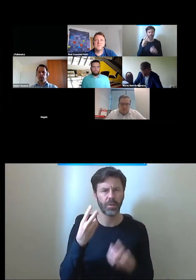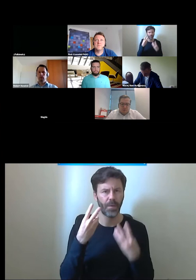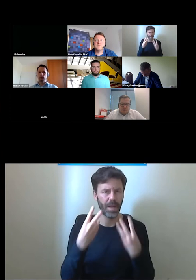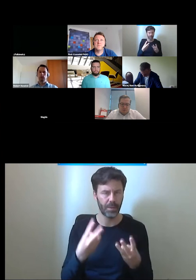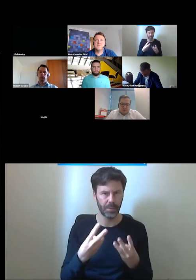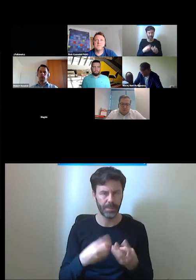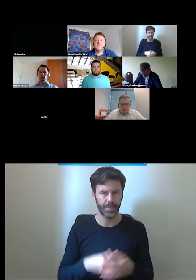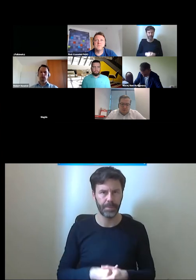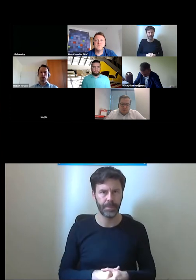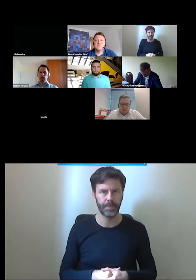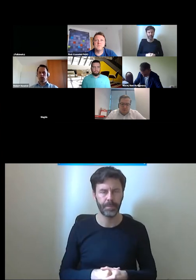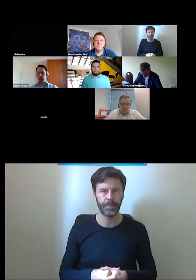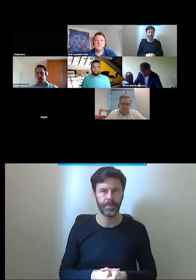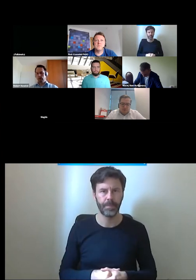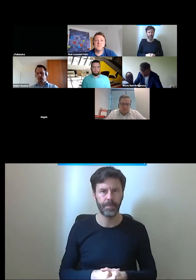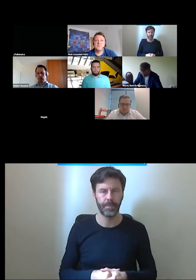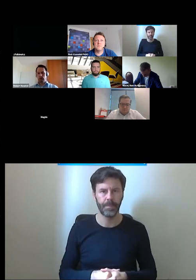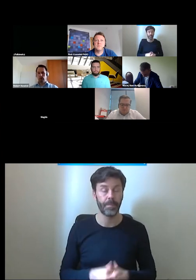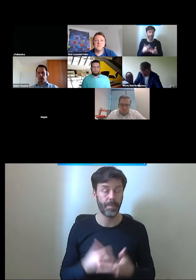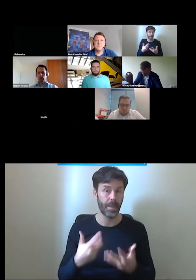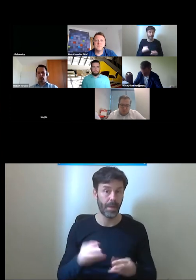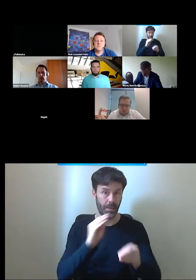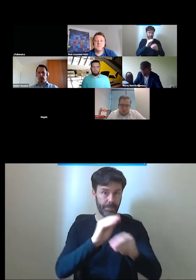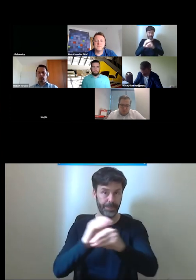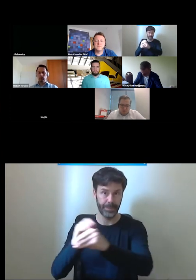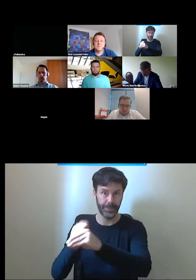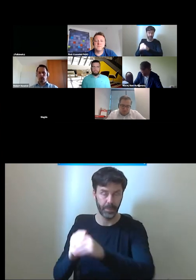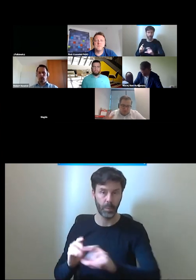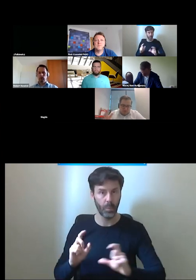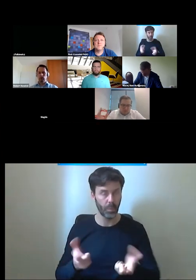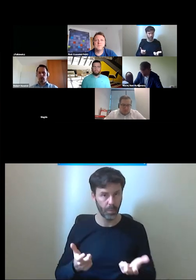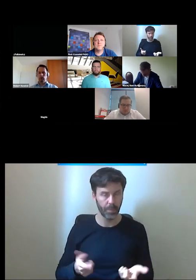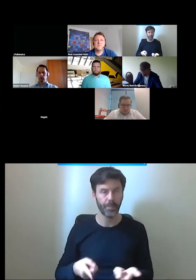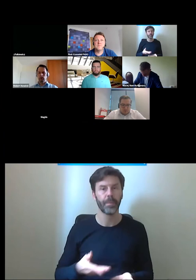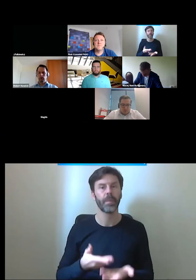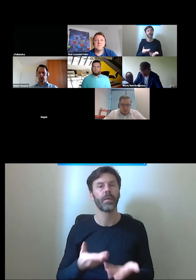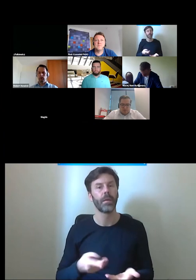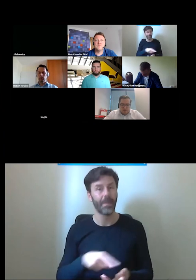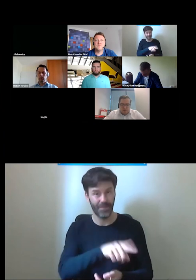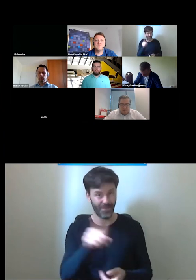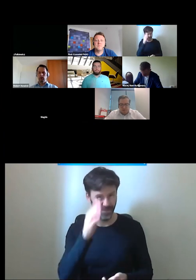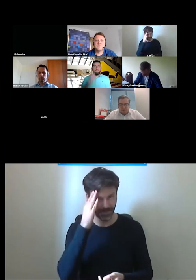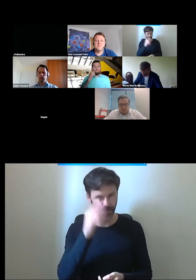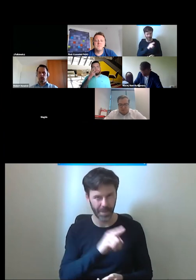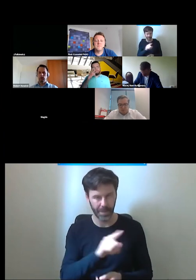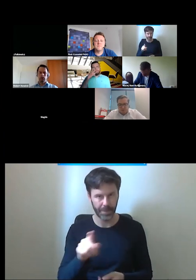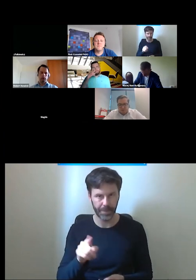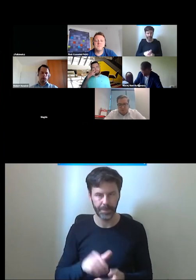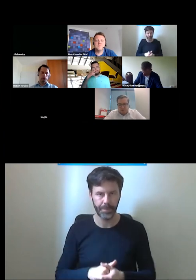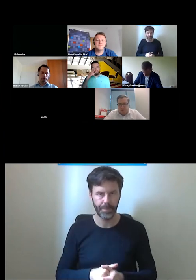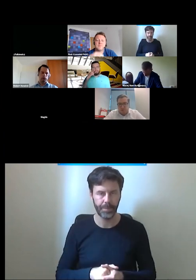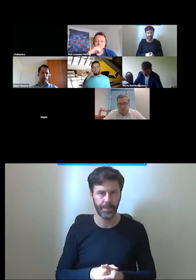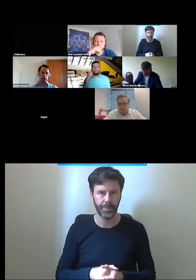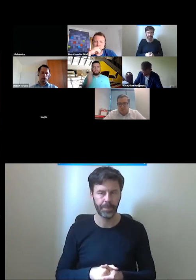tym kontekście i na co chciałbym zwrócić uwagę to to to, że jak Państwo wiecie doskonale, bo też może takie małe